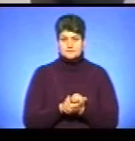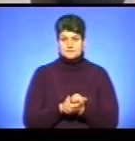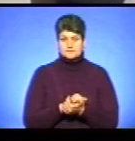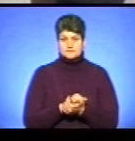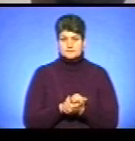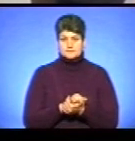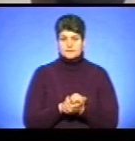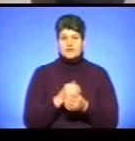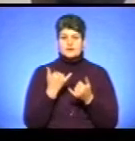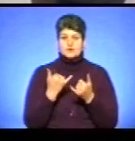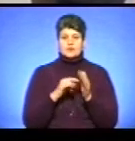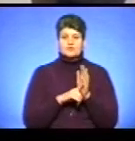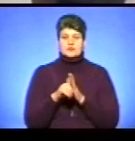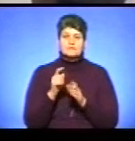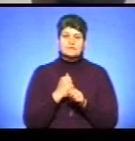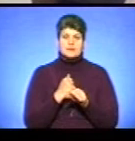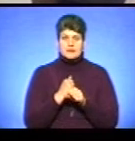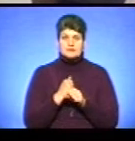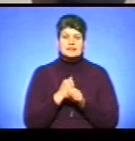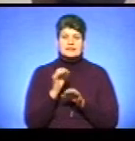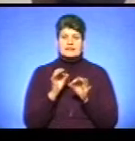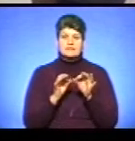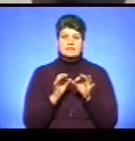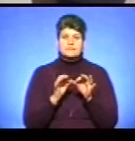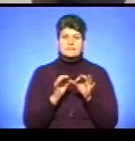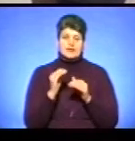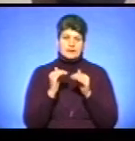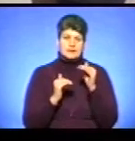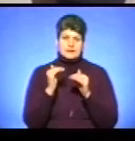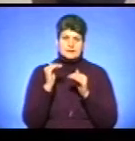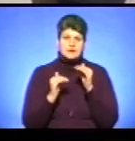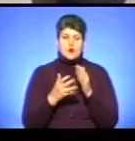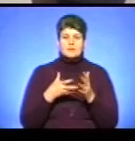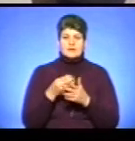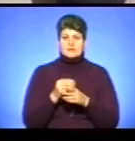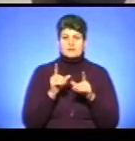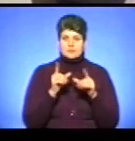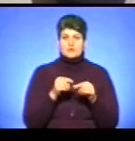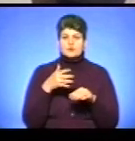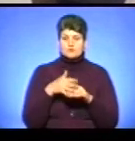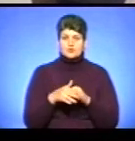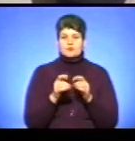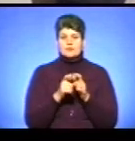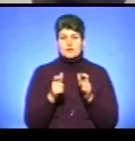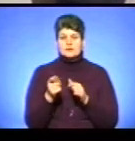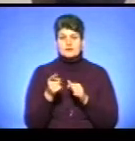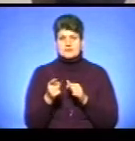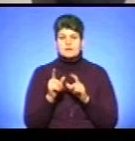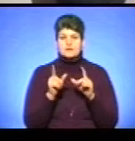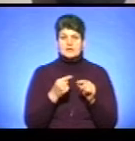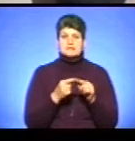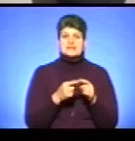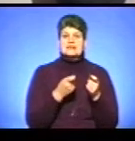Отже, від сьогодні почав діяти диференційована оплата за проїзд. І ми розуміємо, що по картці Тернополянина або за проїздним – це